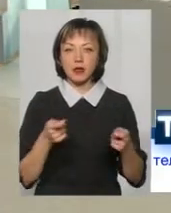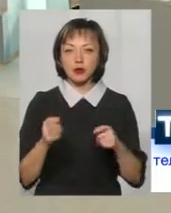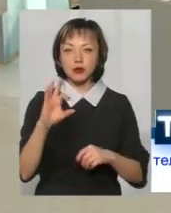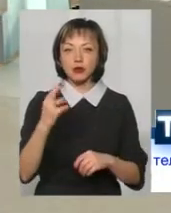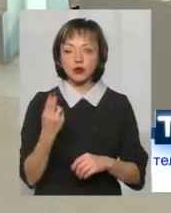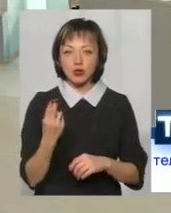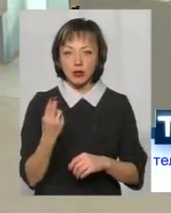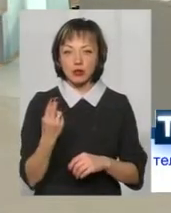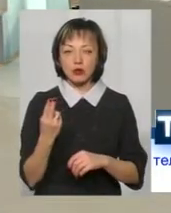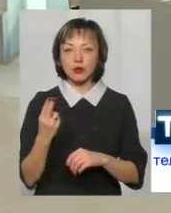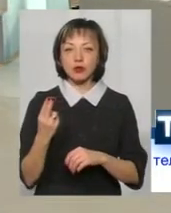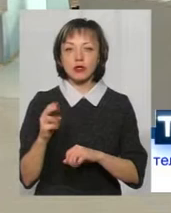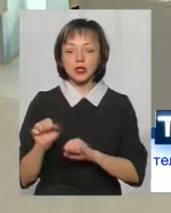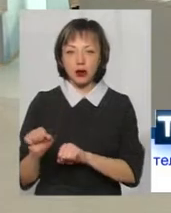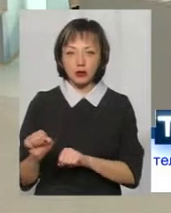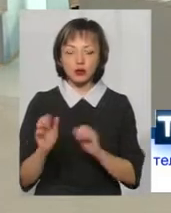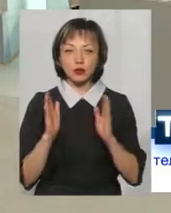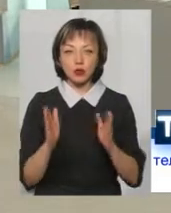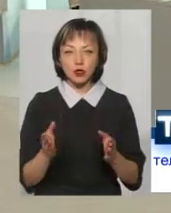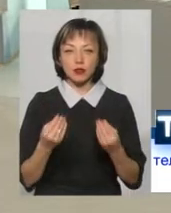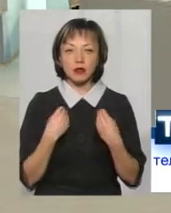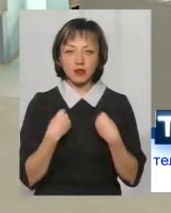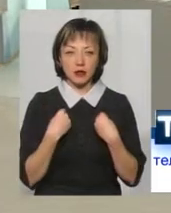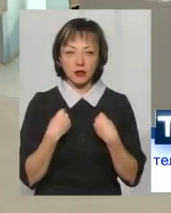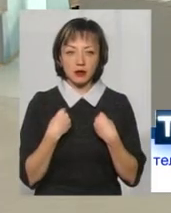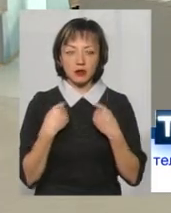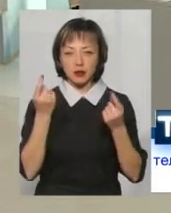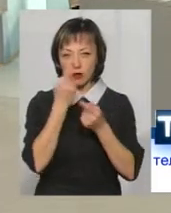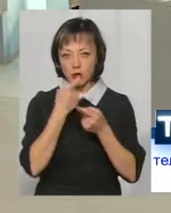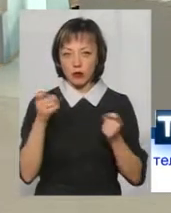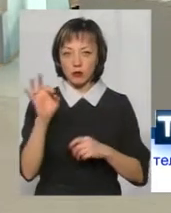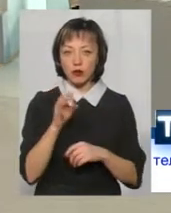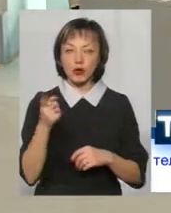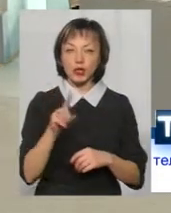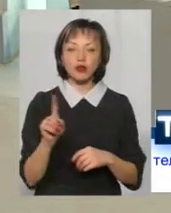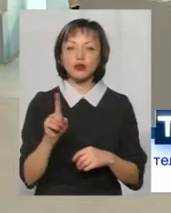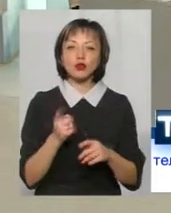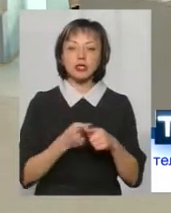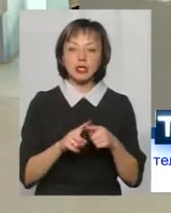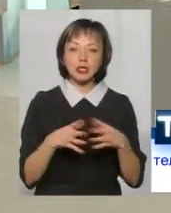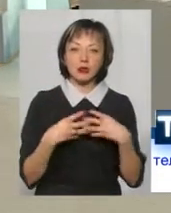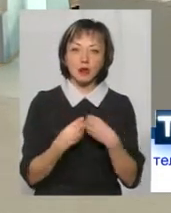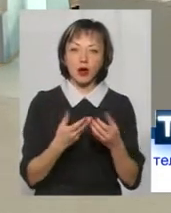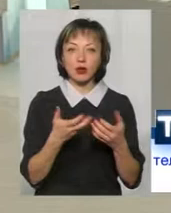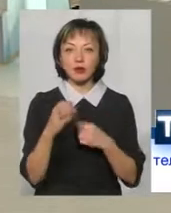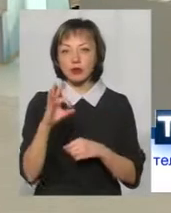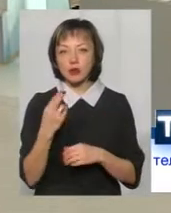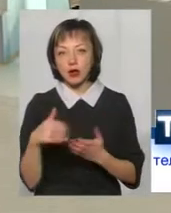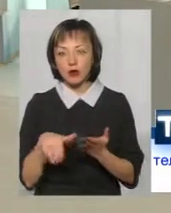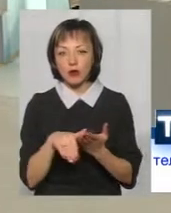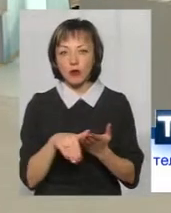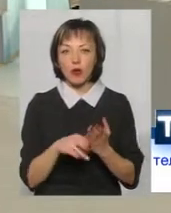соціальної роботи буде нам давати інформацію про те, що за сім'я, чи вона отримує соціальну